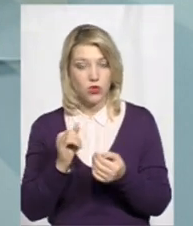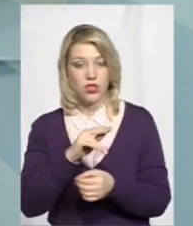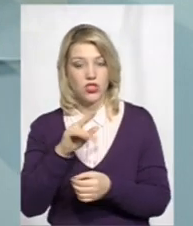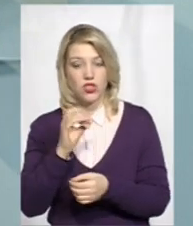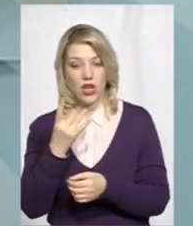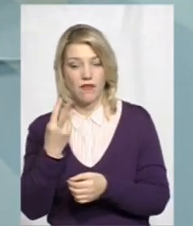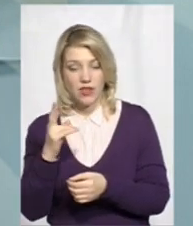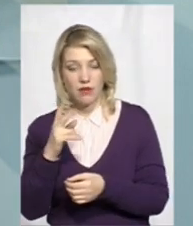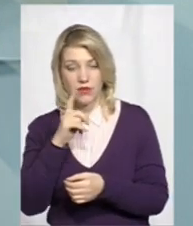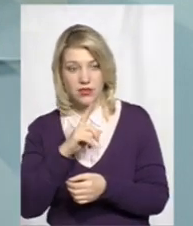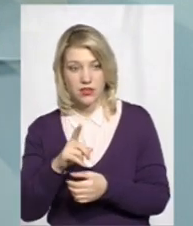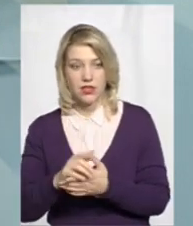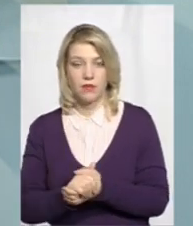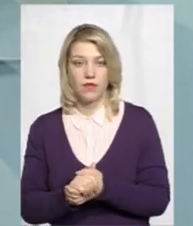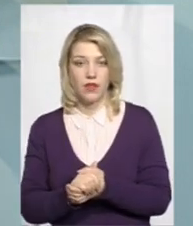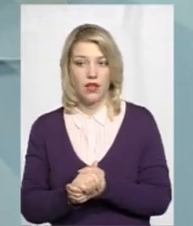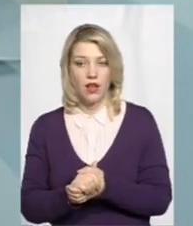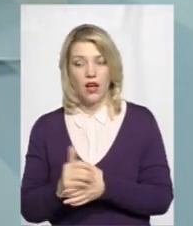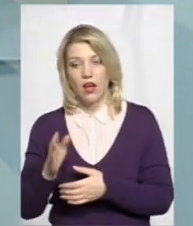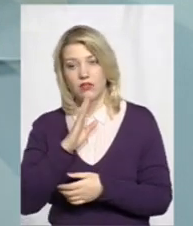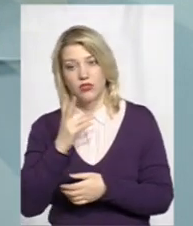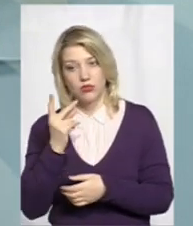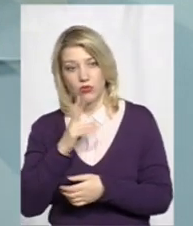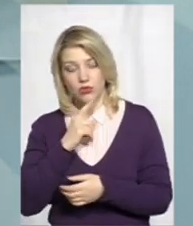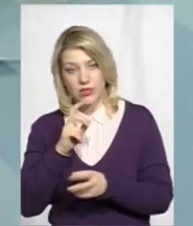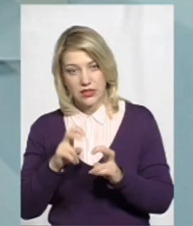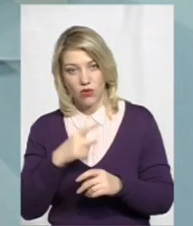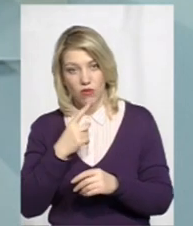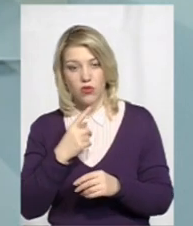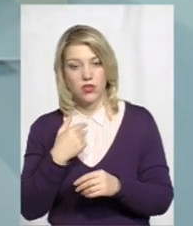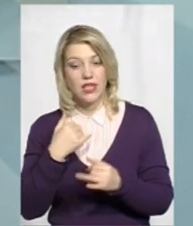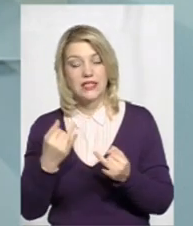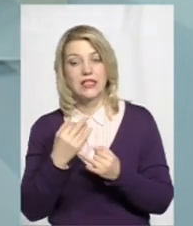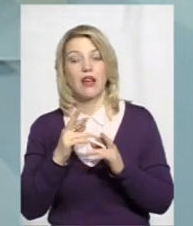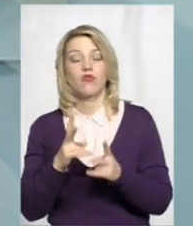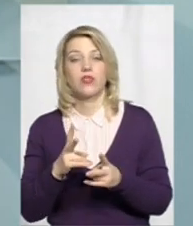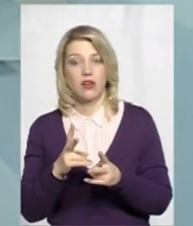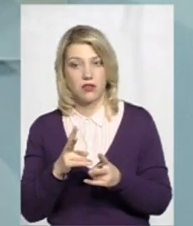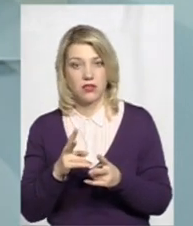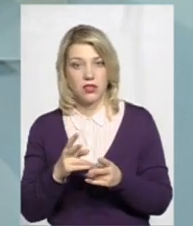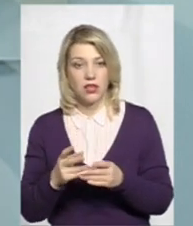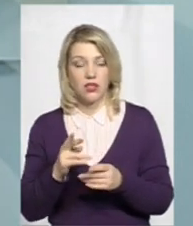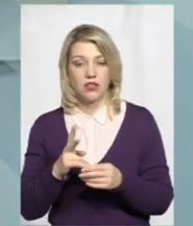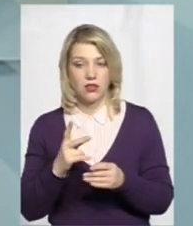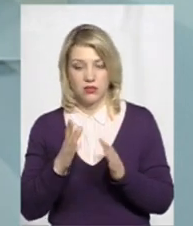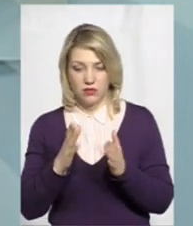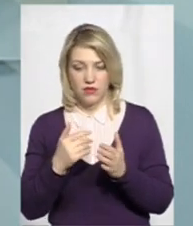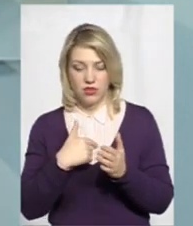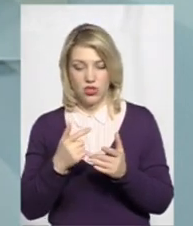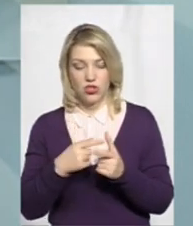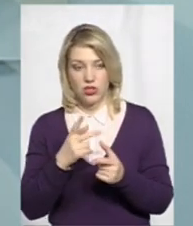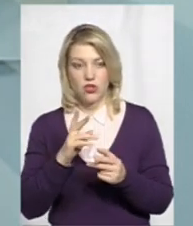мають... Просто цікаво, яким чином. Ну, я... Тільки відмова мешканців на сьогодні може